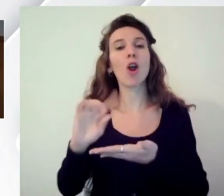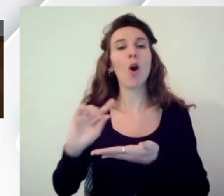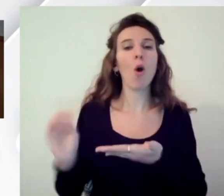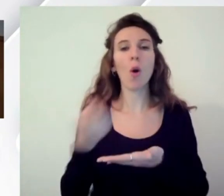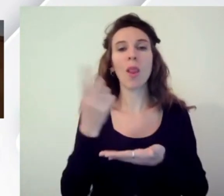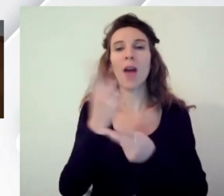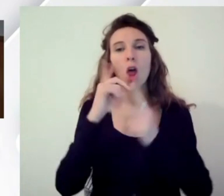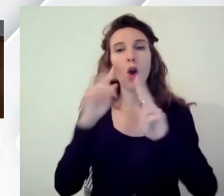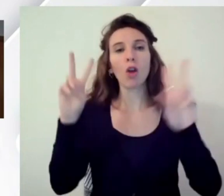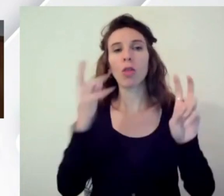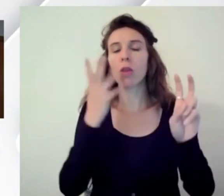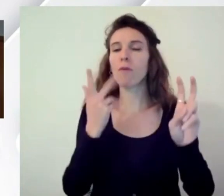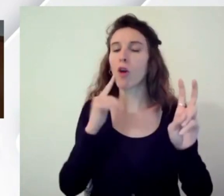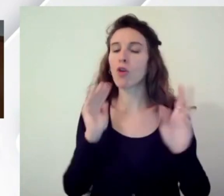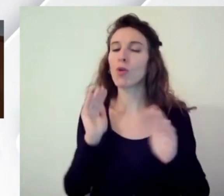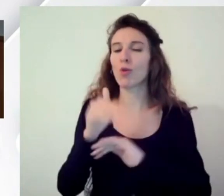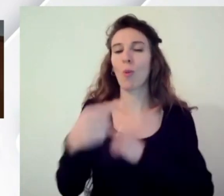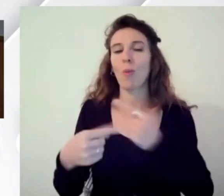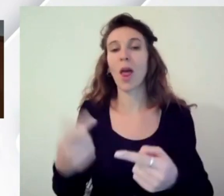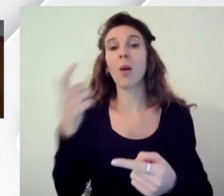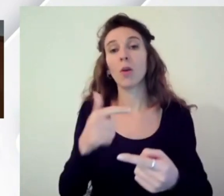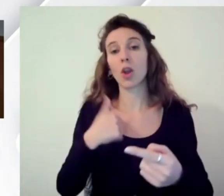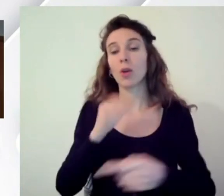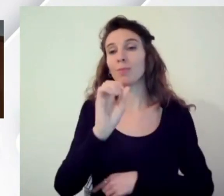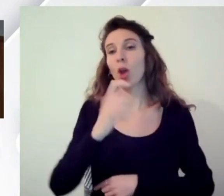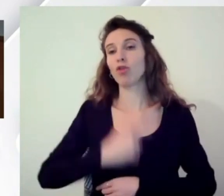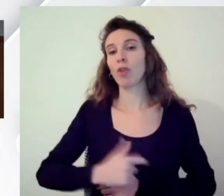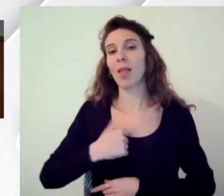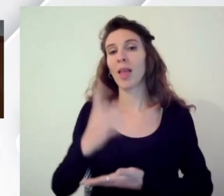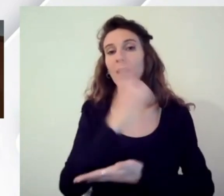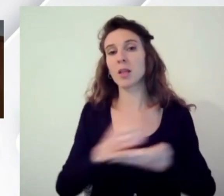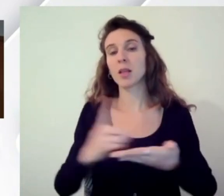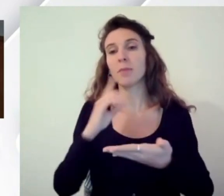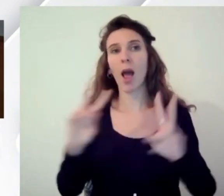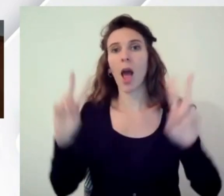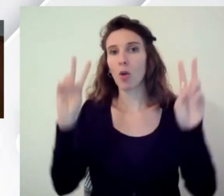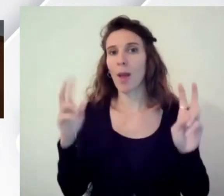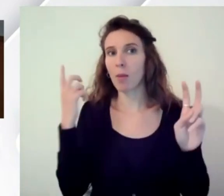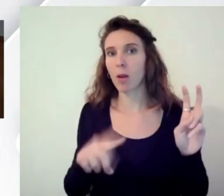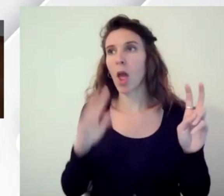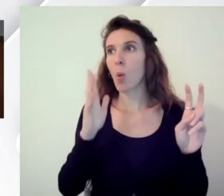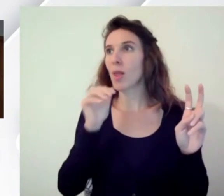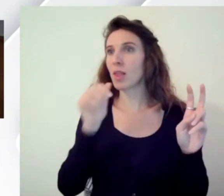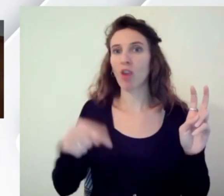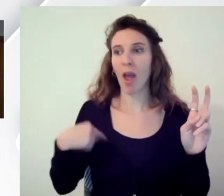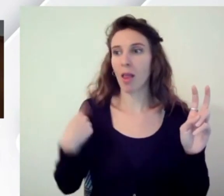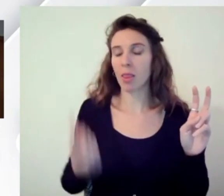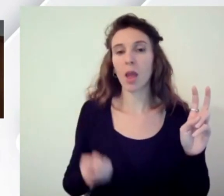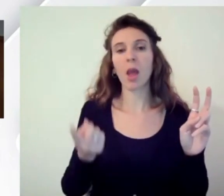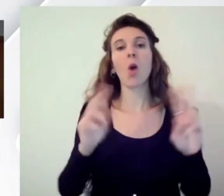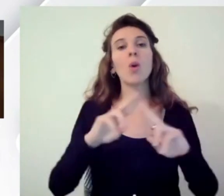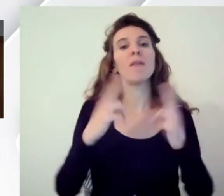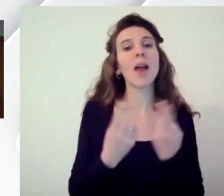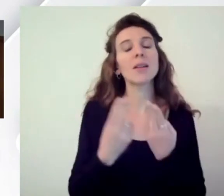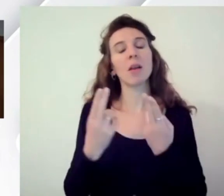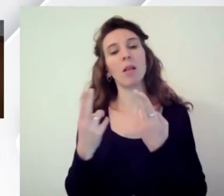sinceramente io insegno design ovviamente è un tema ricordante negli ultimi 15 anni universal design design for all